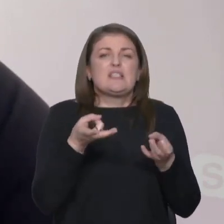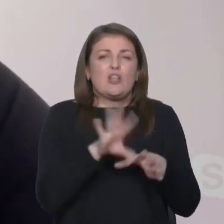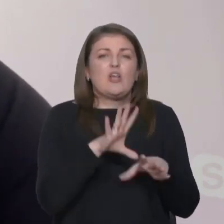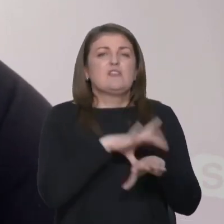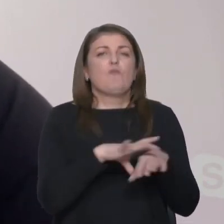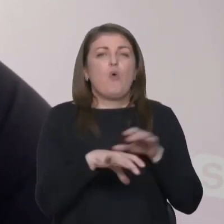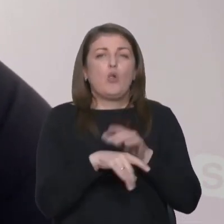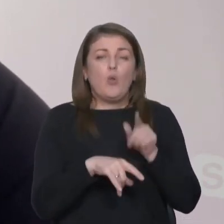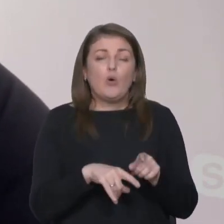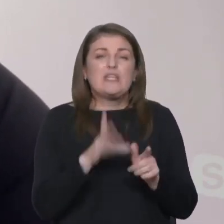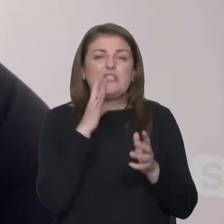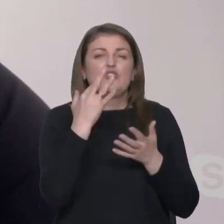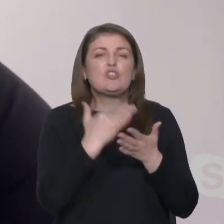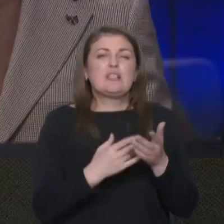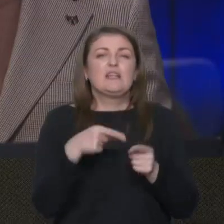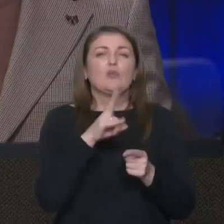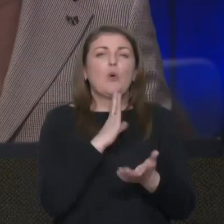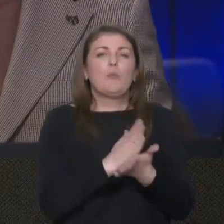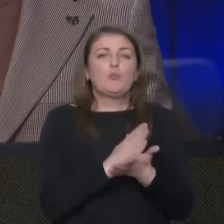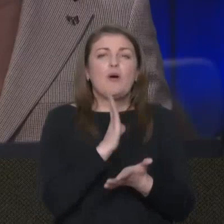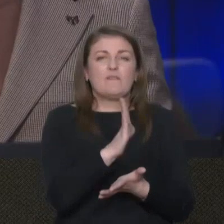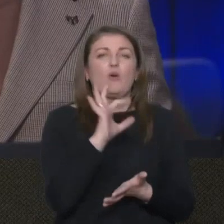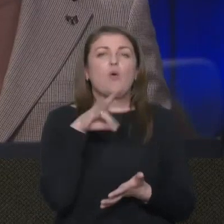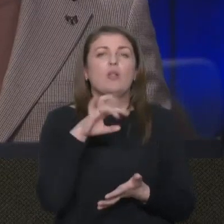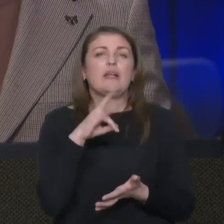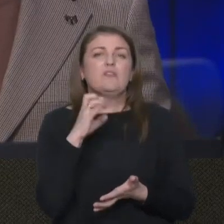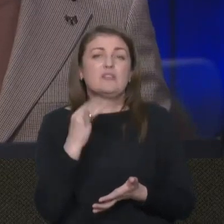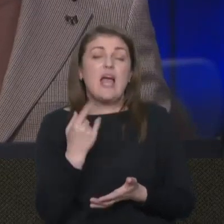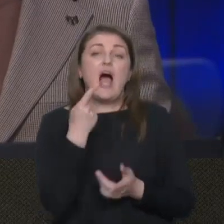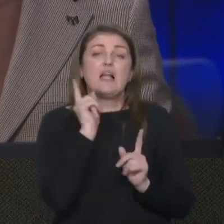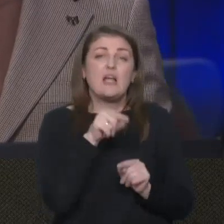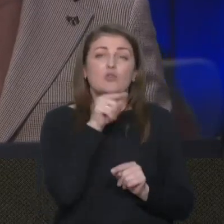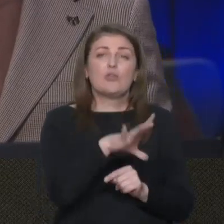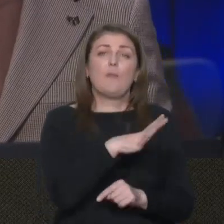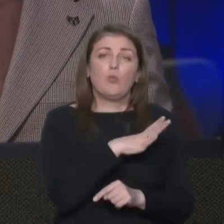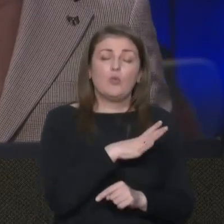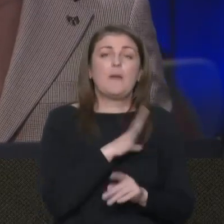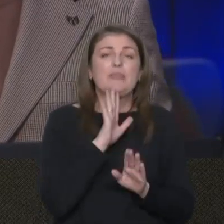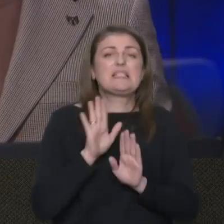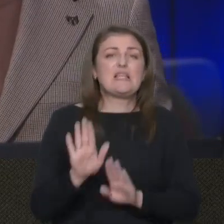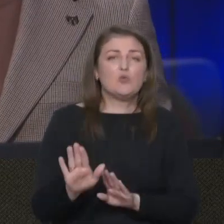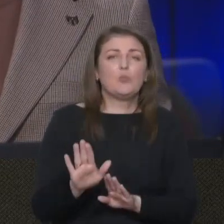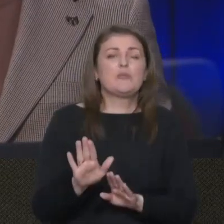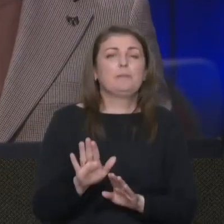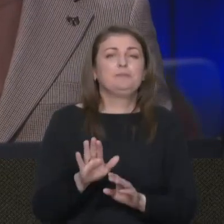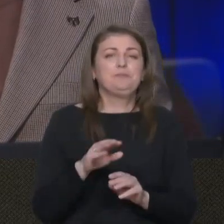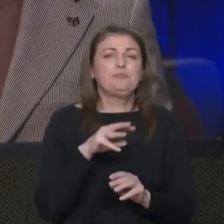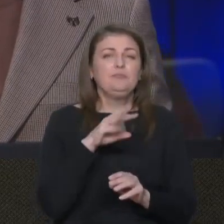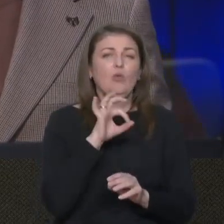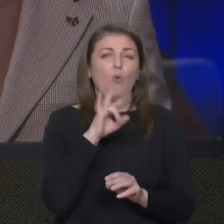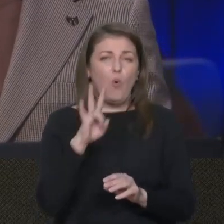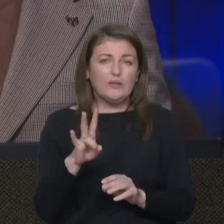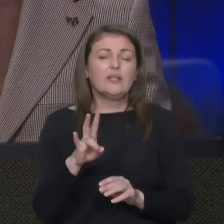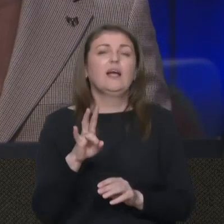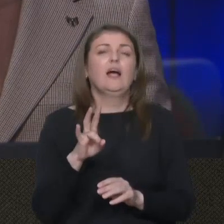полоні, з числа тих, хто перебував в Волинівці. А також там була заступниця місії ООН в